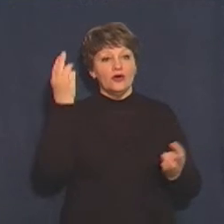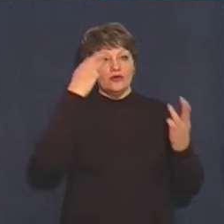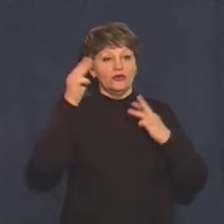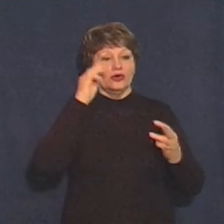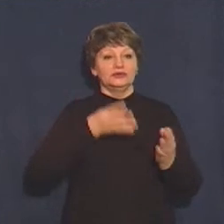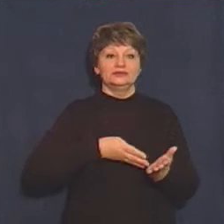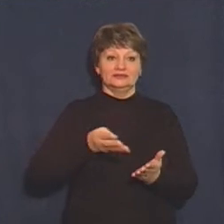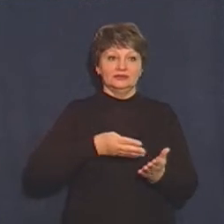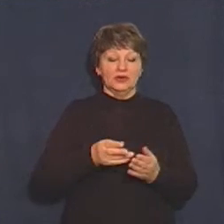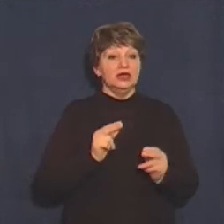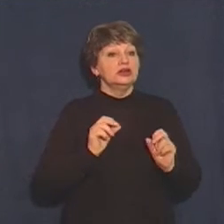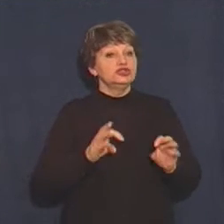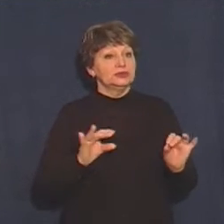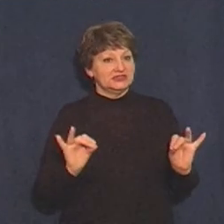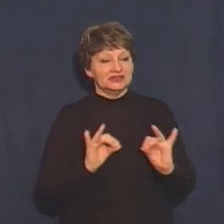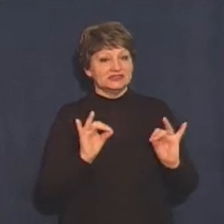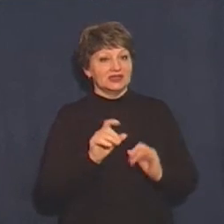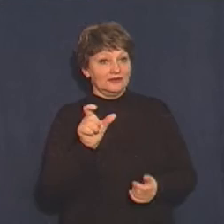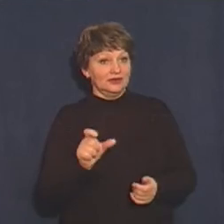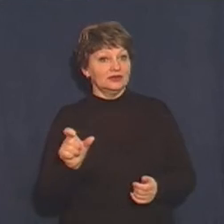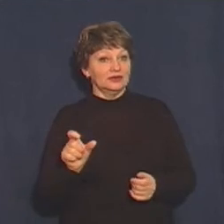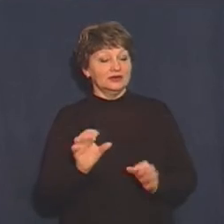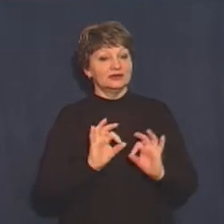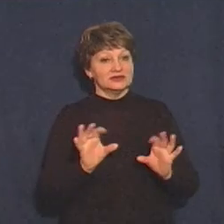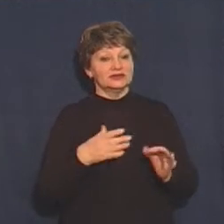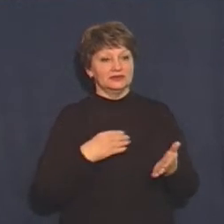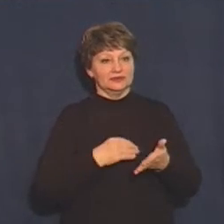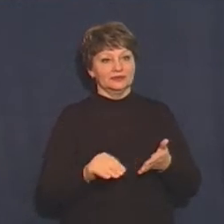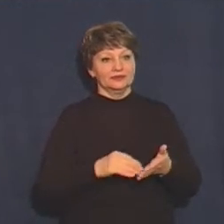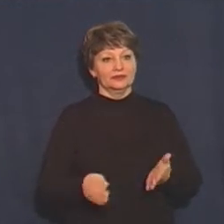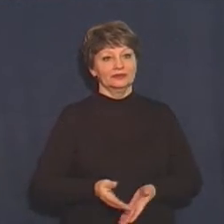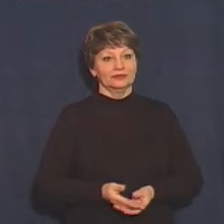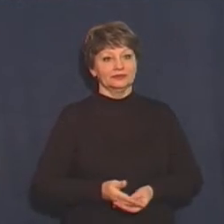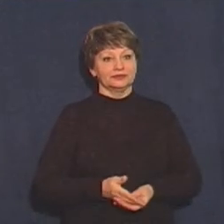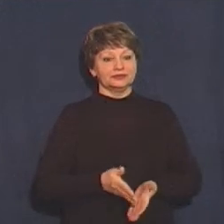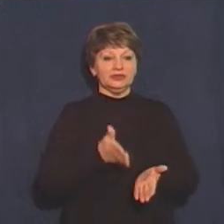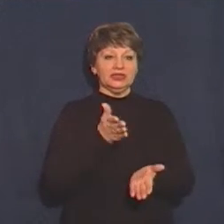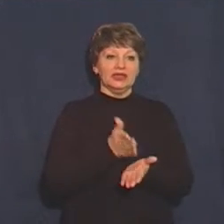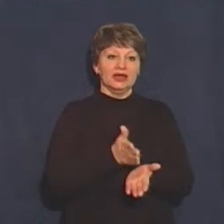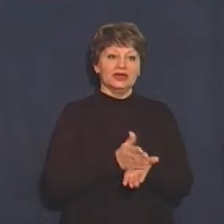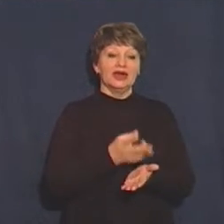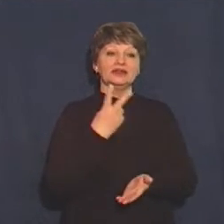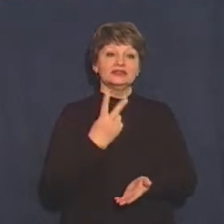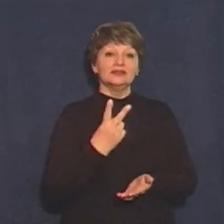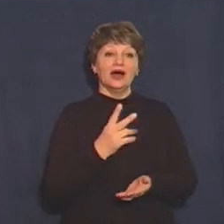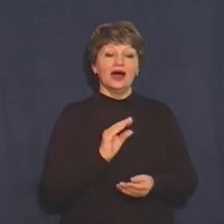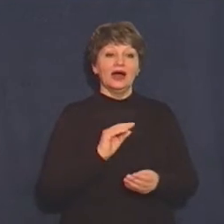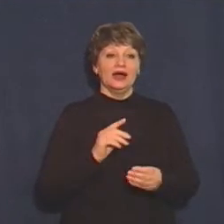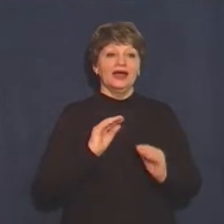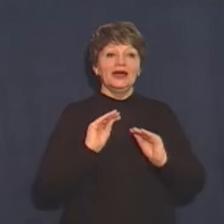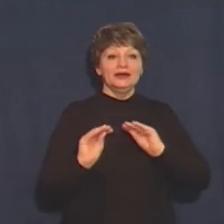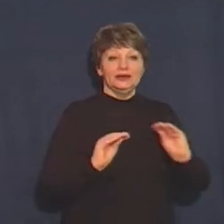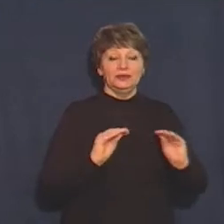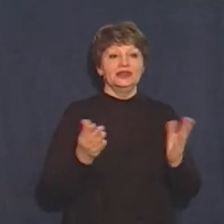зацікавить експозиція черкасьців, розповість Тетяна Рева. Є ті два елементи, які знаходилися в нашій